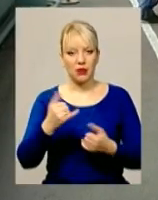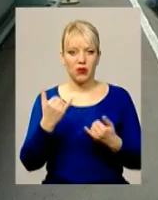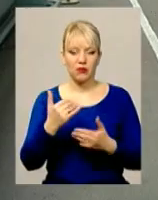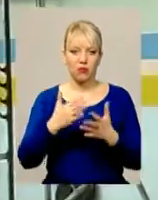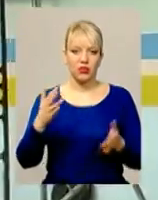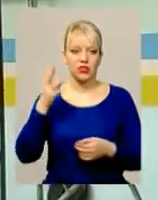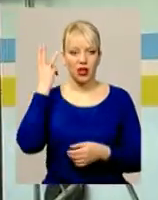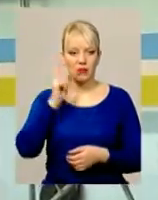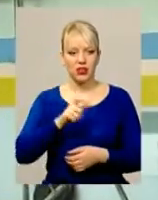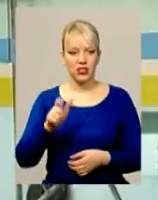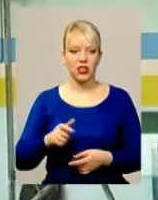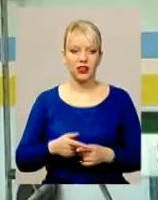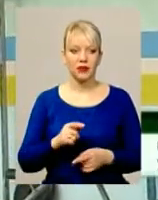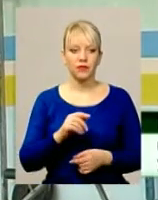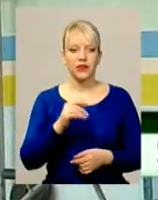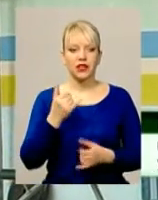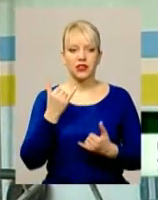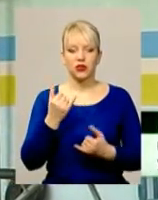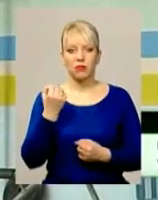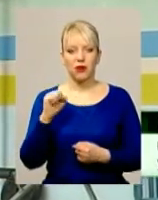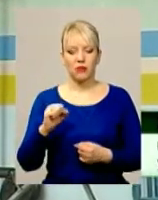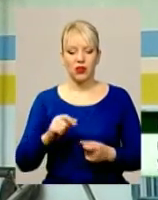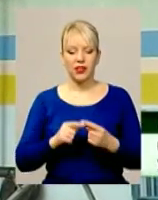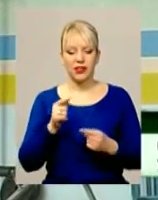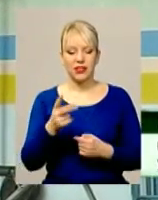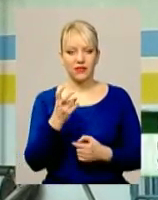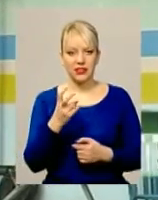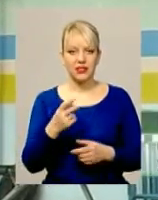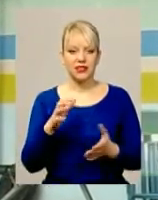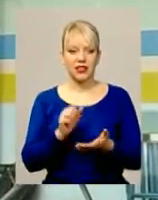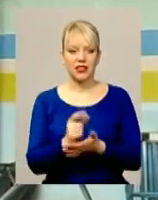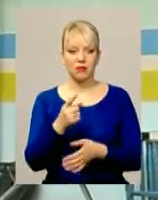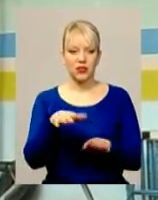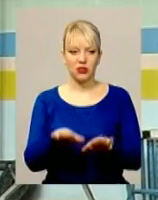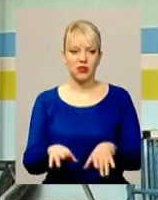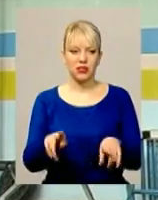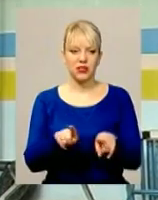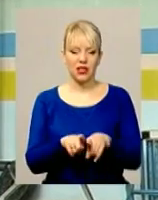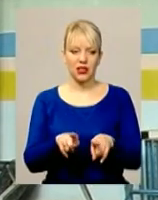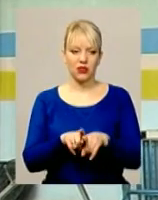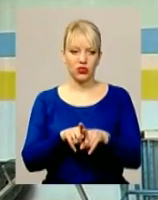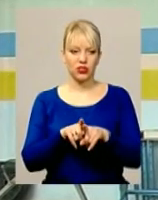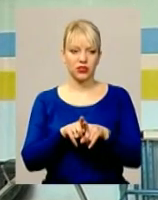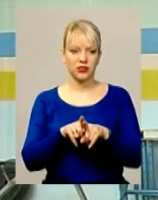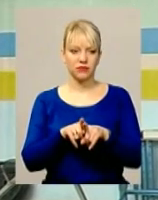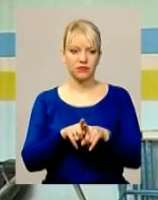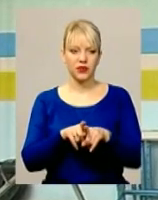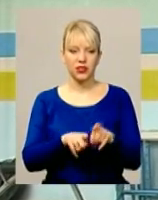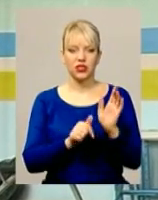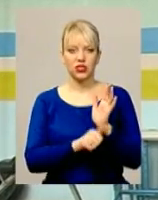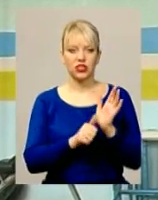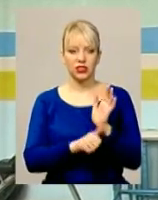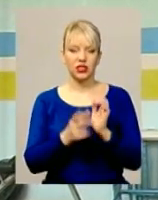Красночуб. Перемогла сьогодні на дистанції 200, зайняла перше місце, а також на 60